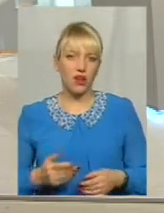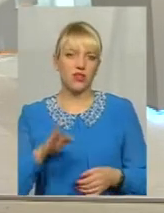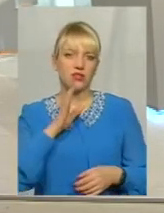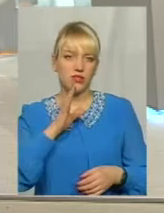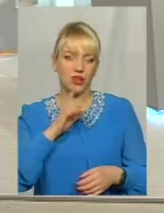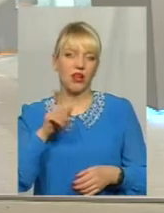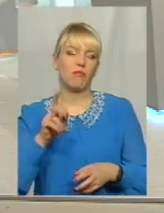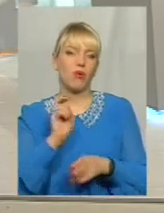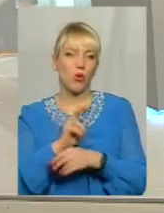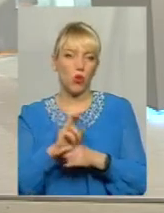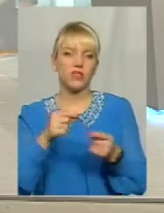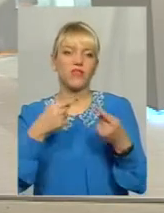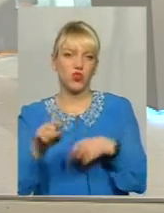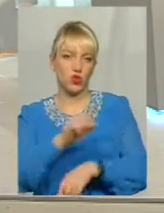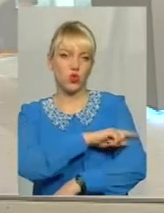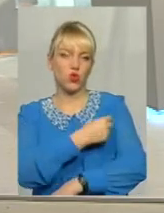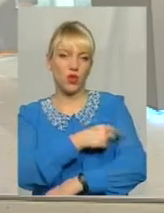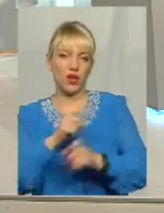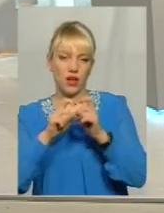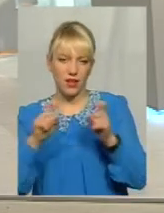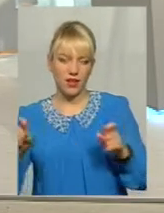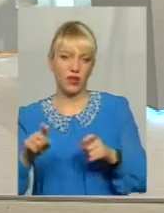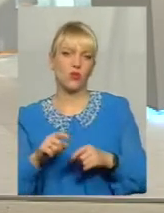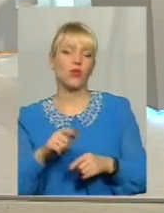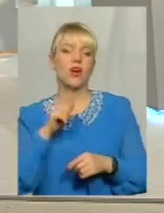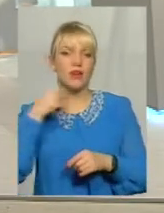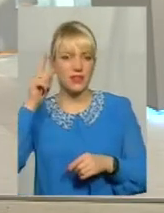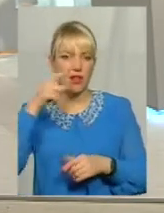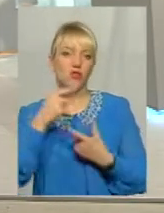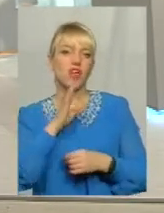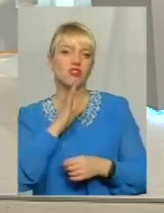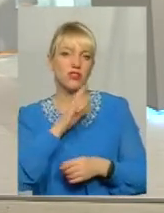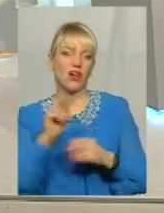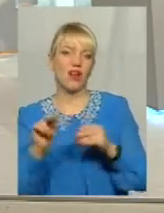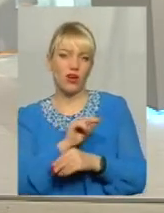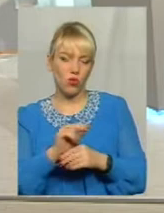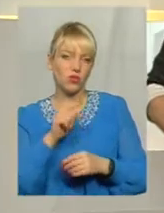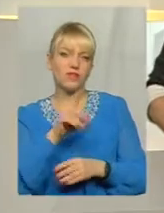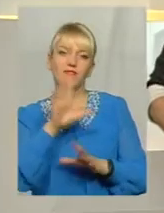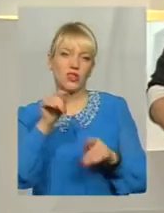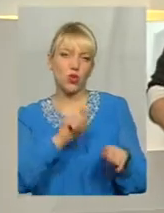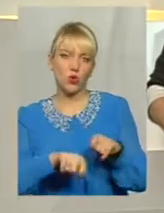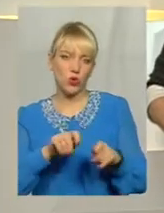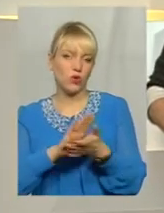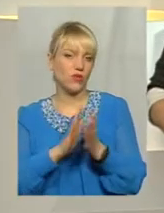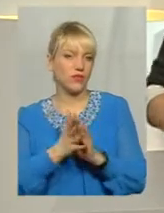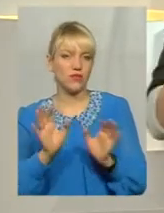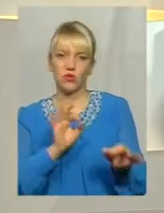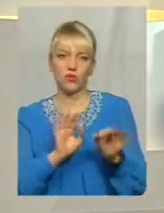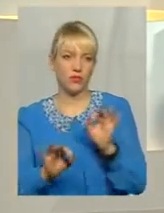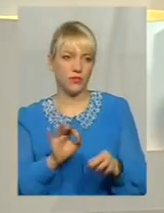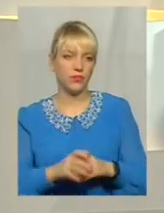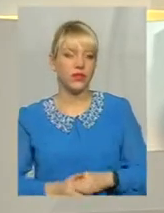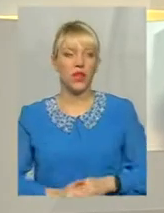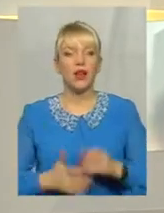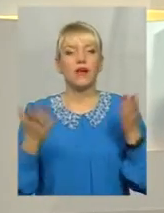де вона лікується Власне там контрольований стан абсолютно Повертаючись до запитання В яку суму обходиться